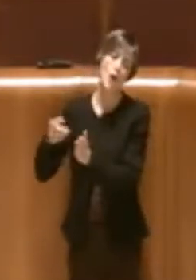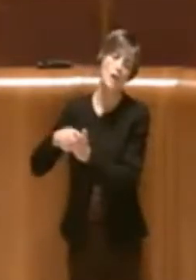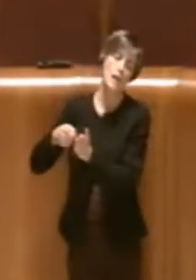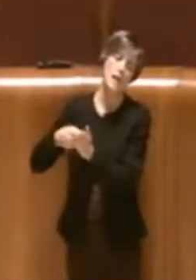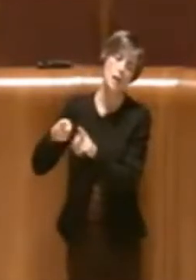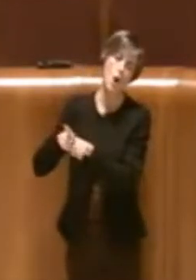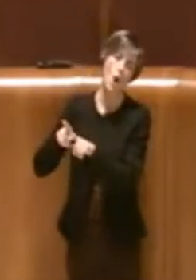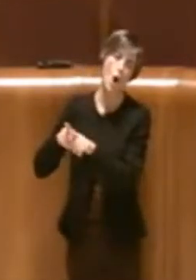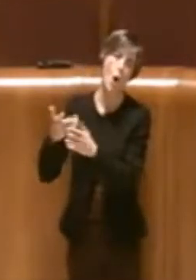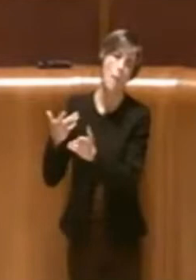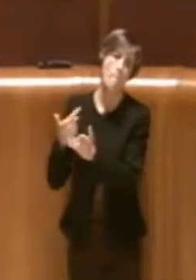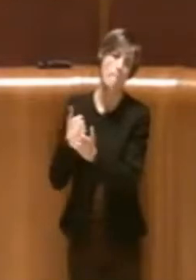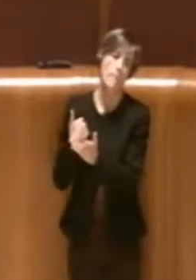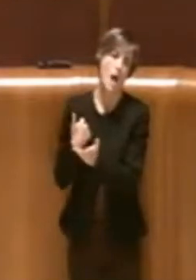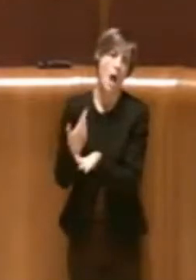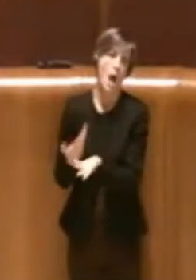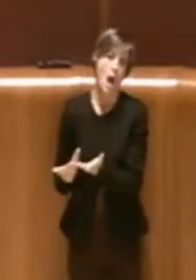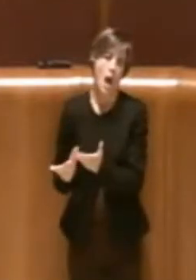del bene.